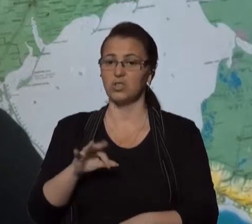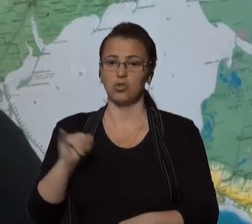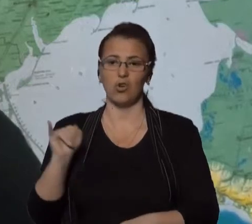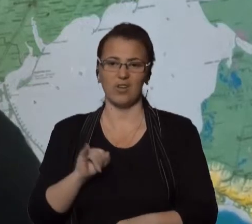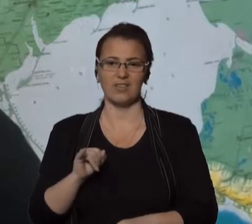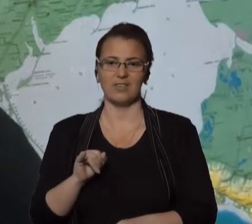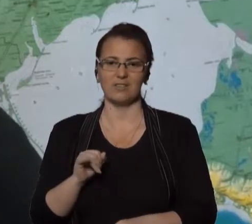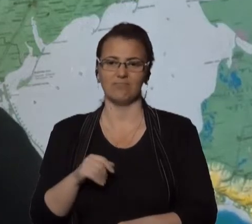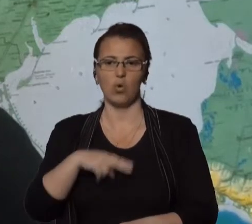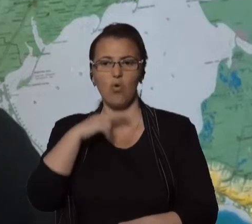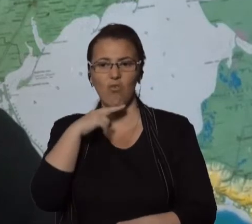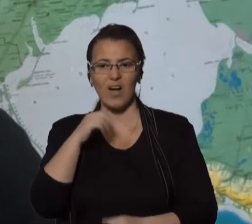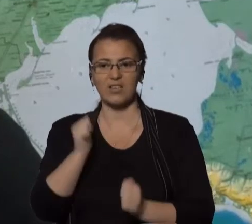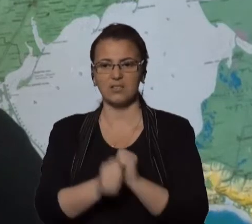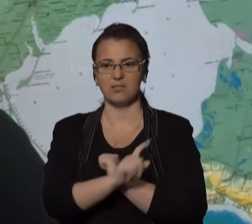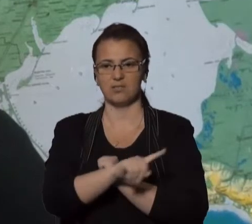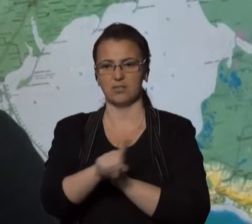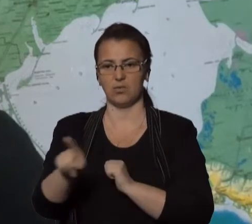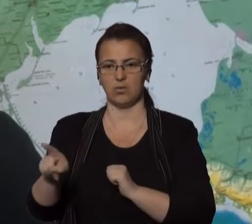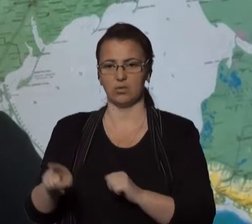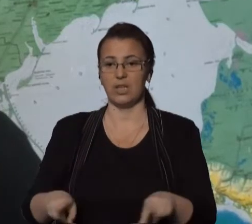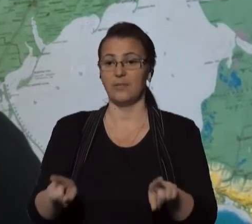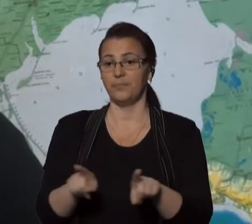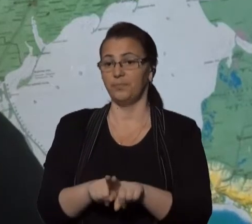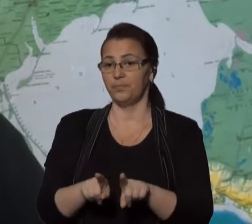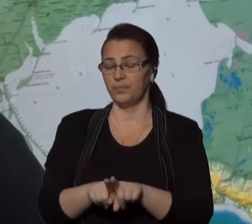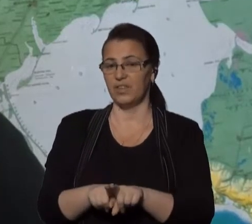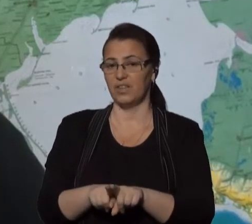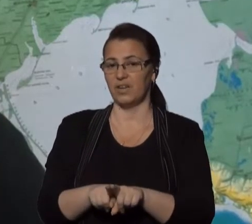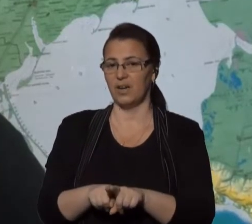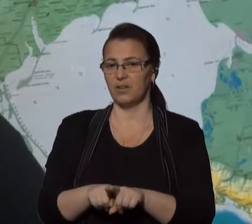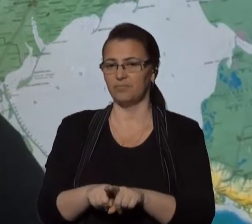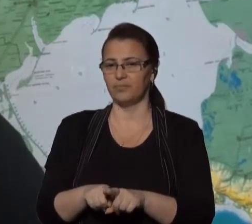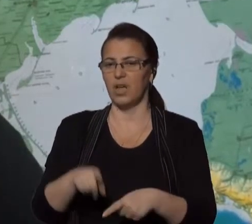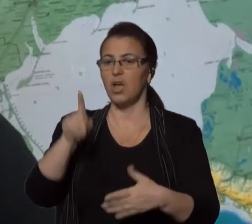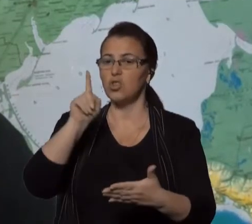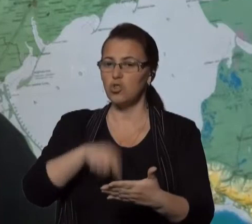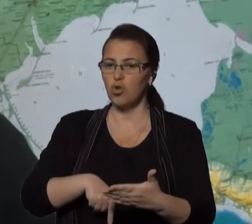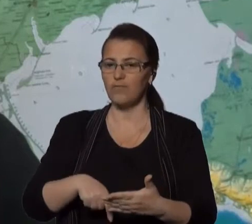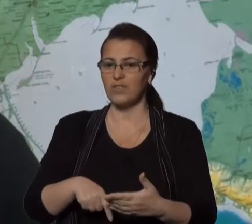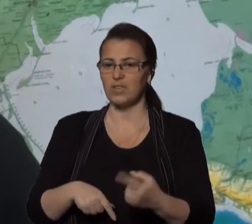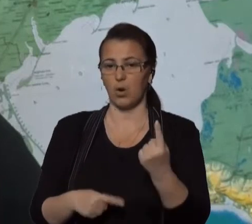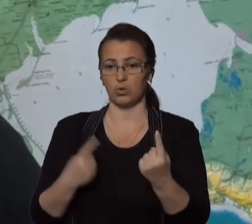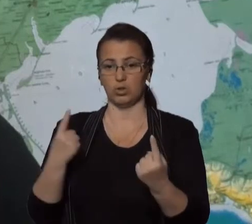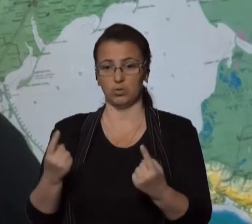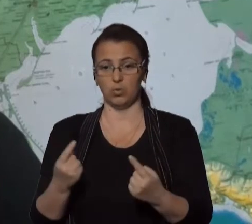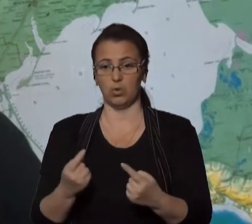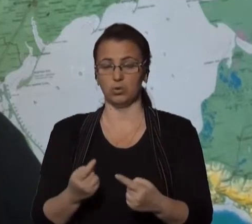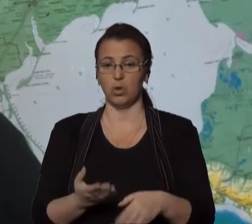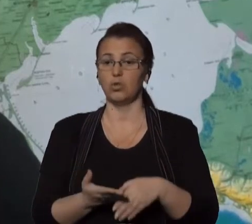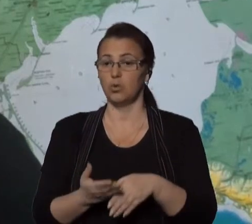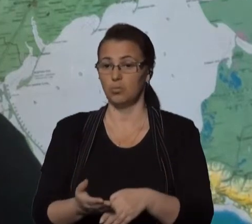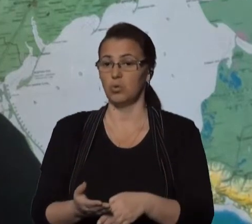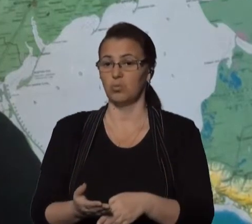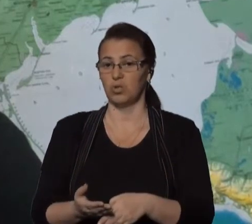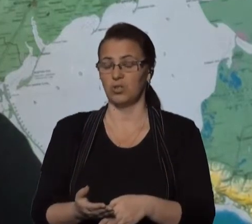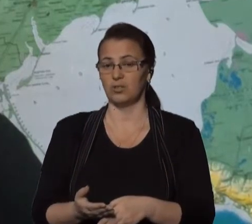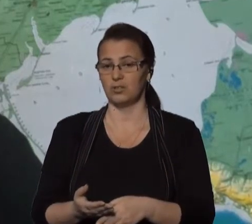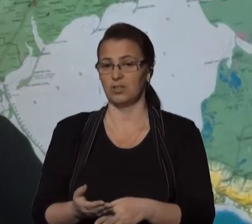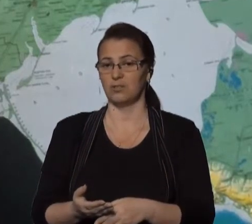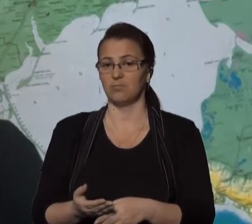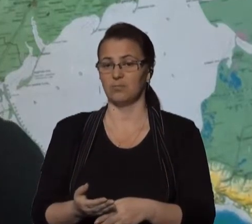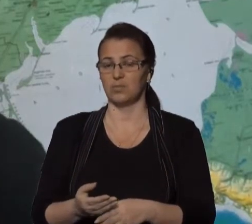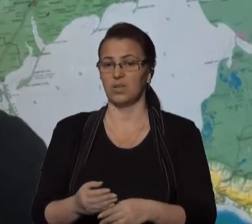з нас. От така собі синергія, довіра одне одному допомогли і допомагають затримувати